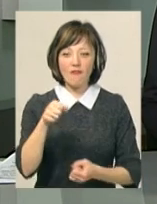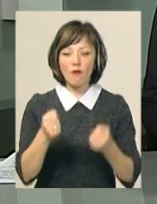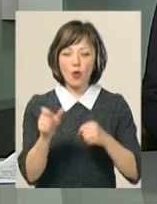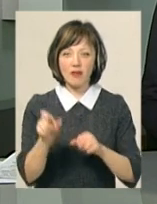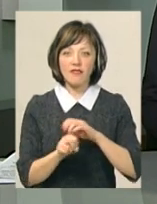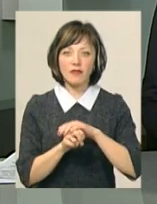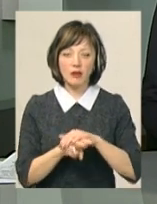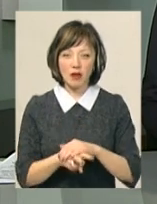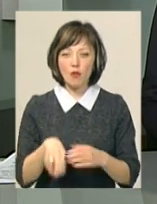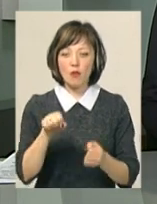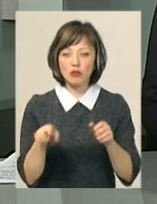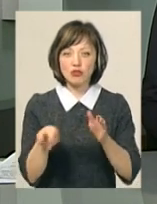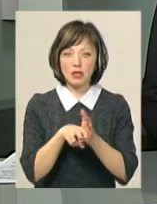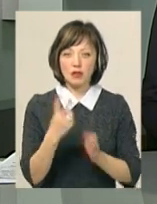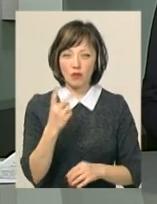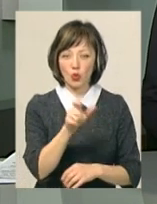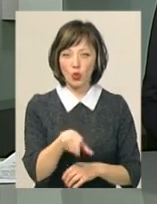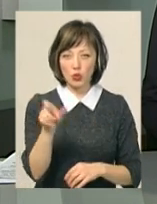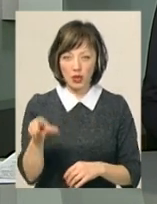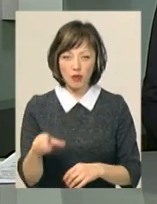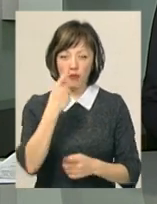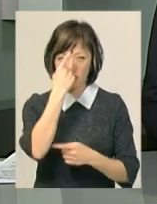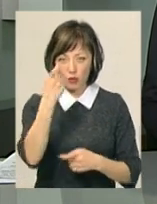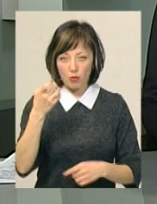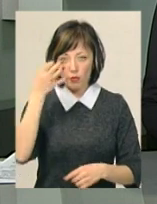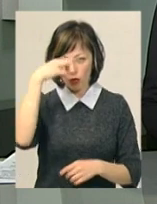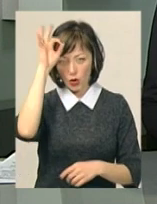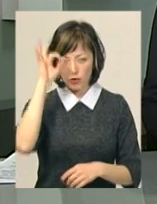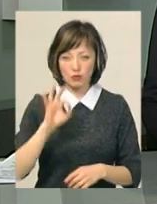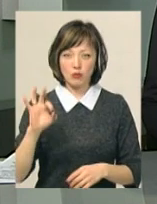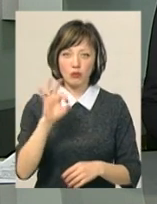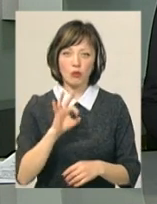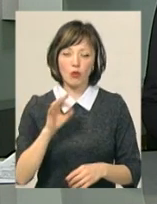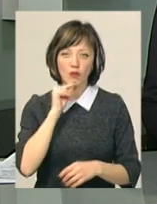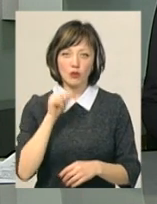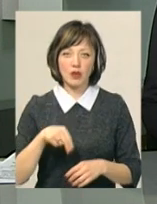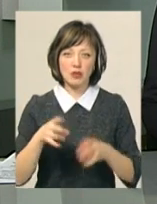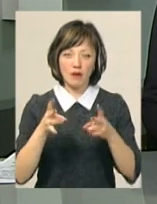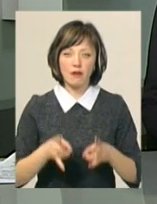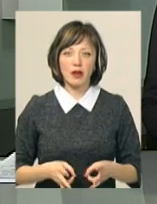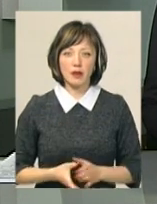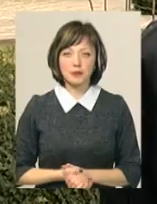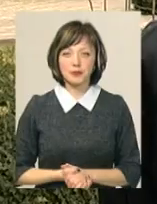місця подія. У машині перебували двоє пасажирів, які повідомили патрульним, де шукати винуватця аварії.